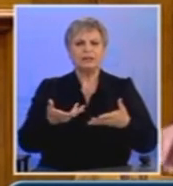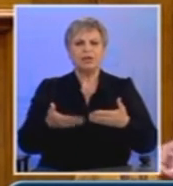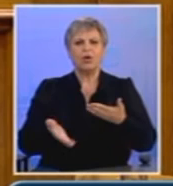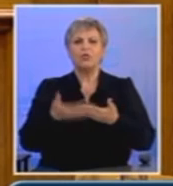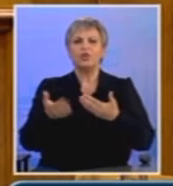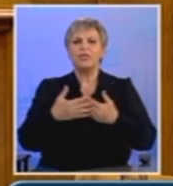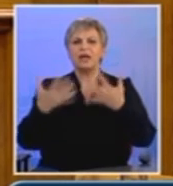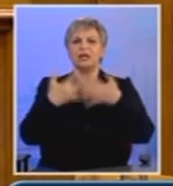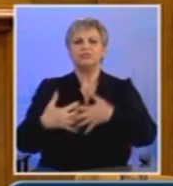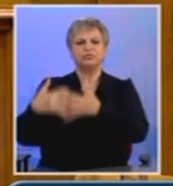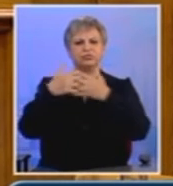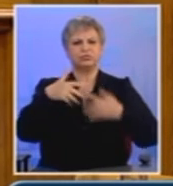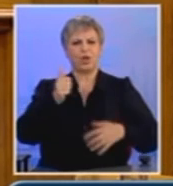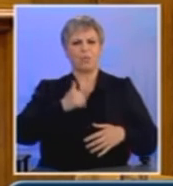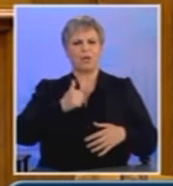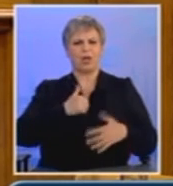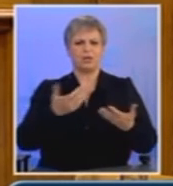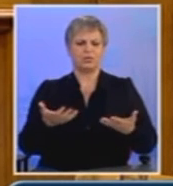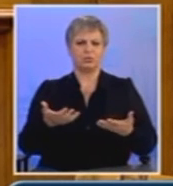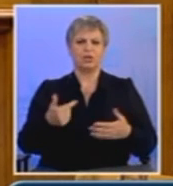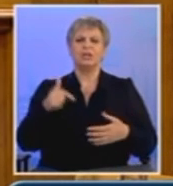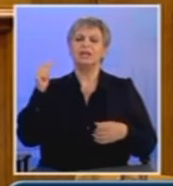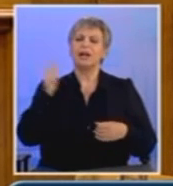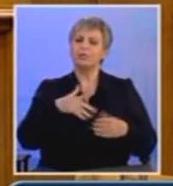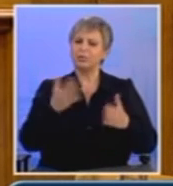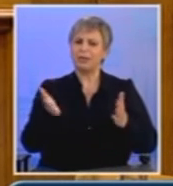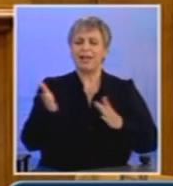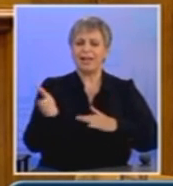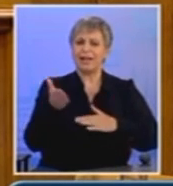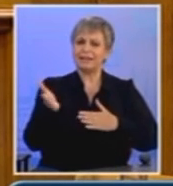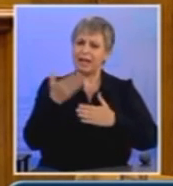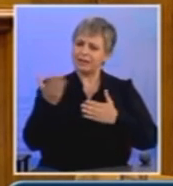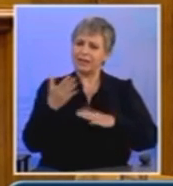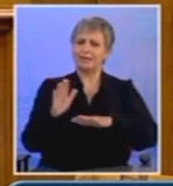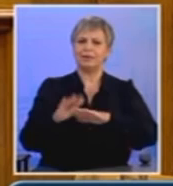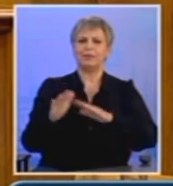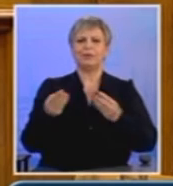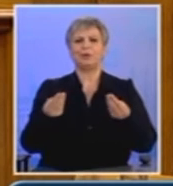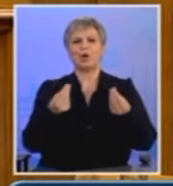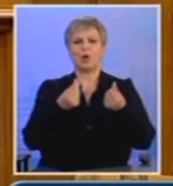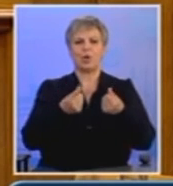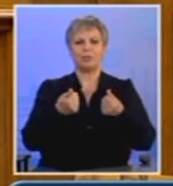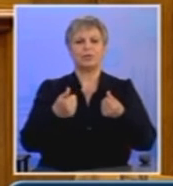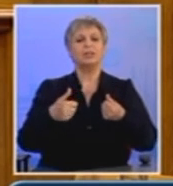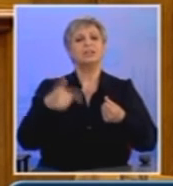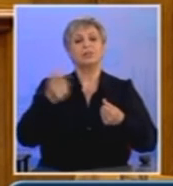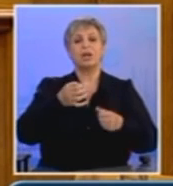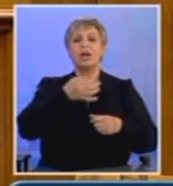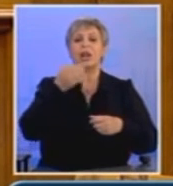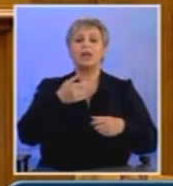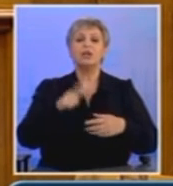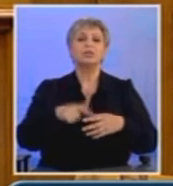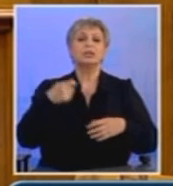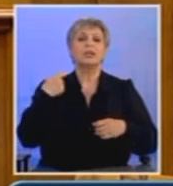άλλοι εργοδοτικοί φορείς σας χτυπούν φιλικά την πλάτη για να εκπληρώσετε τη δίθεν εθνική επιταγή